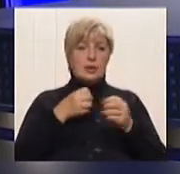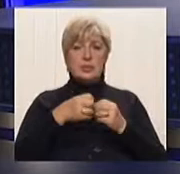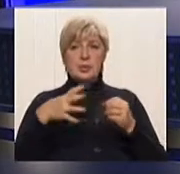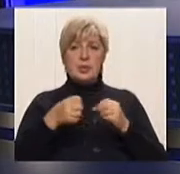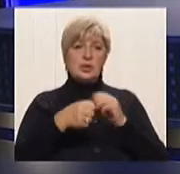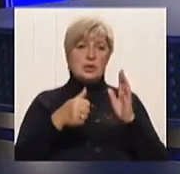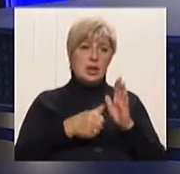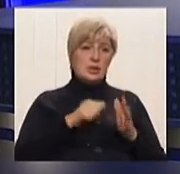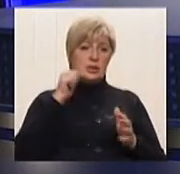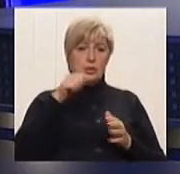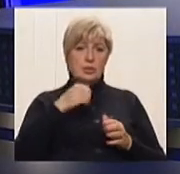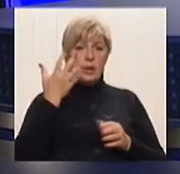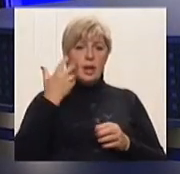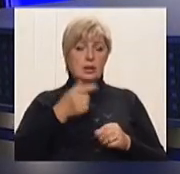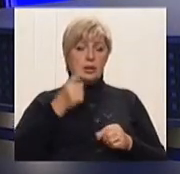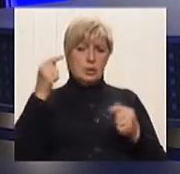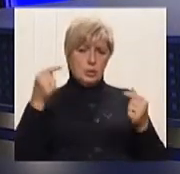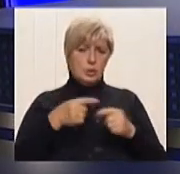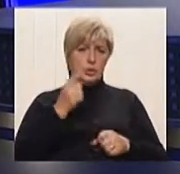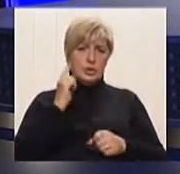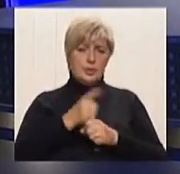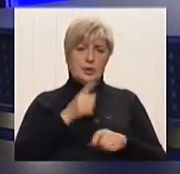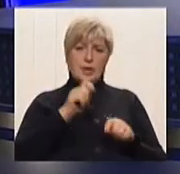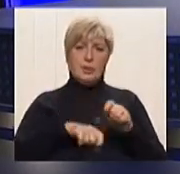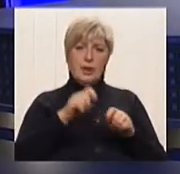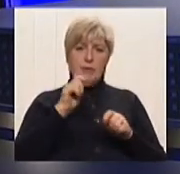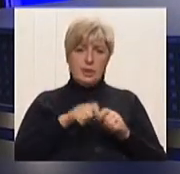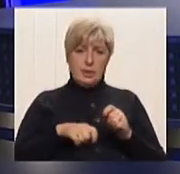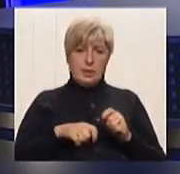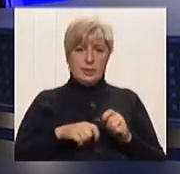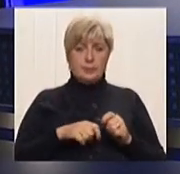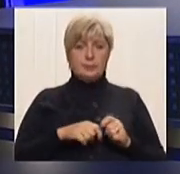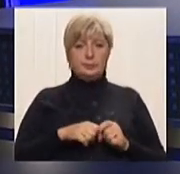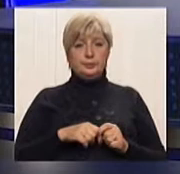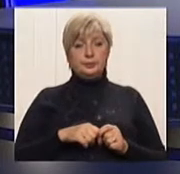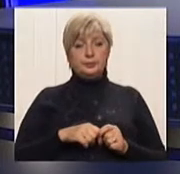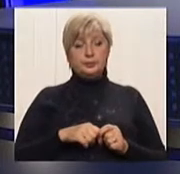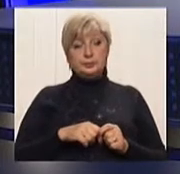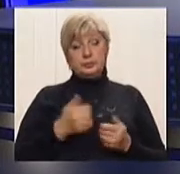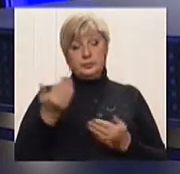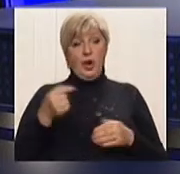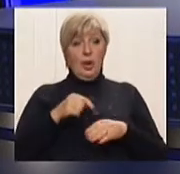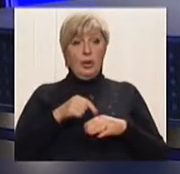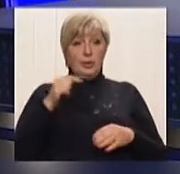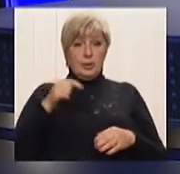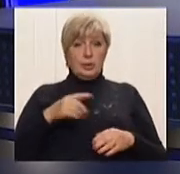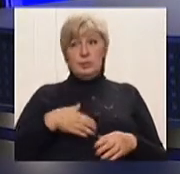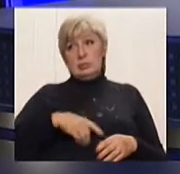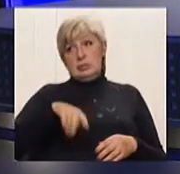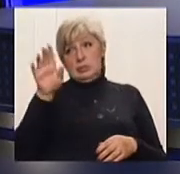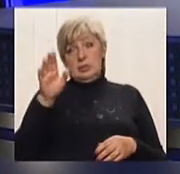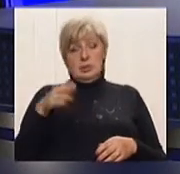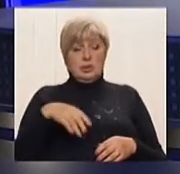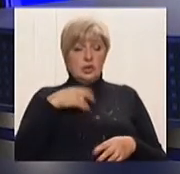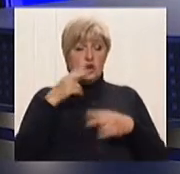чітко запретили перевіряти, просто так, взагалі, вони почувствували, що, ну, йдите, жалуйтесь, куди